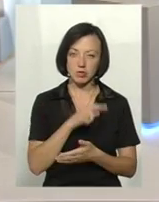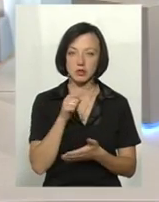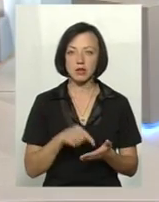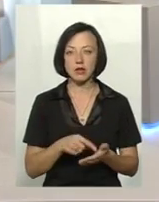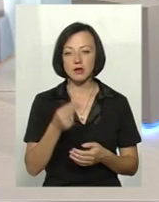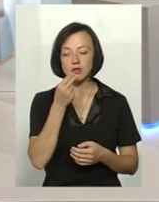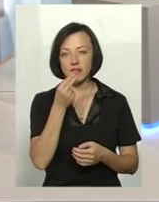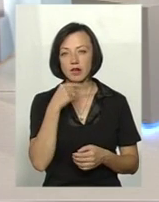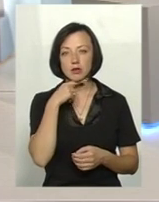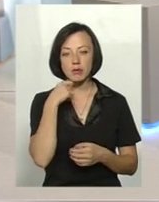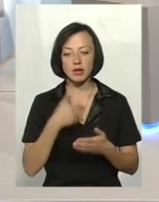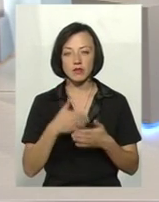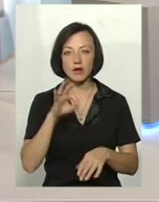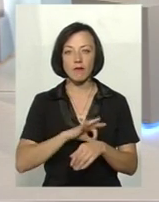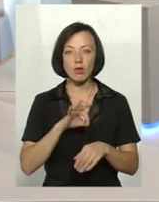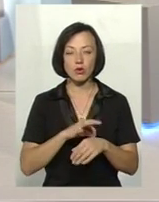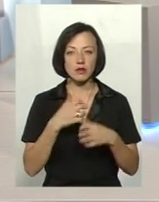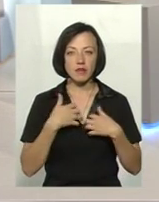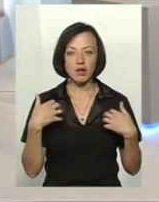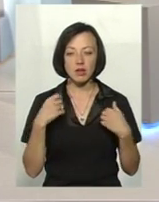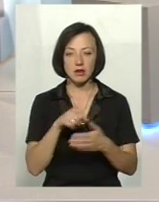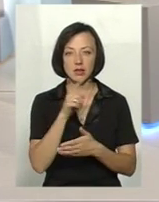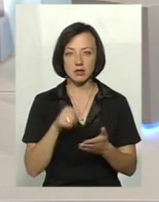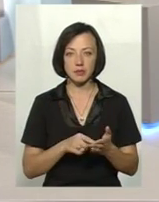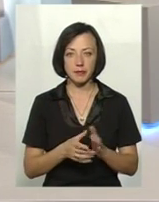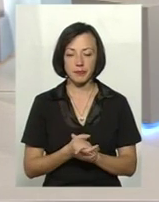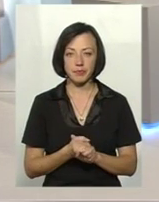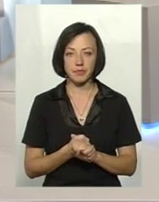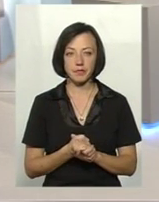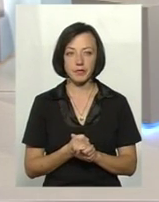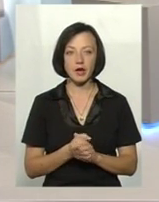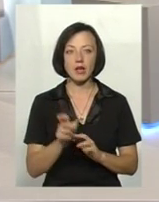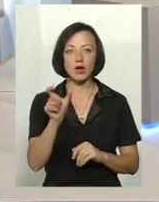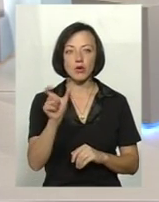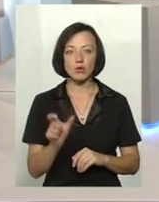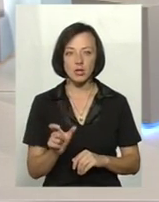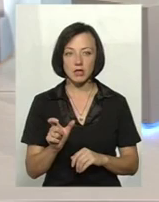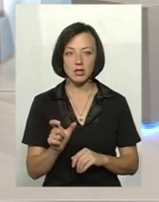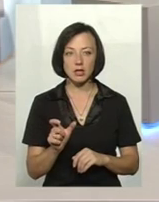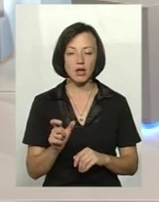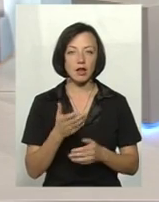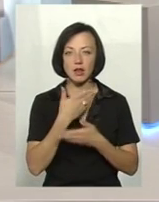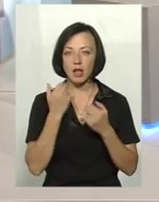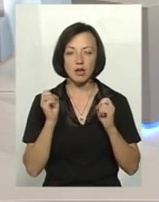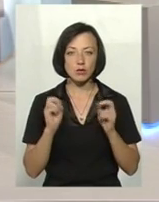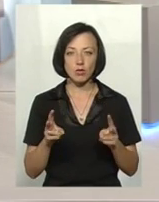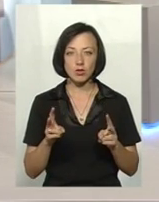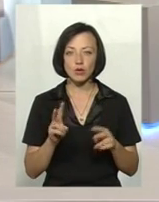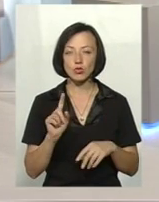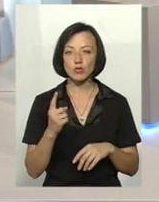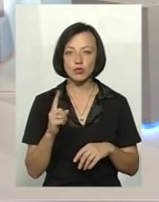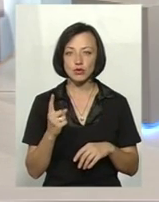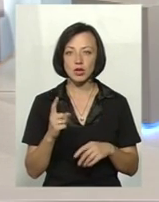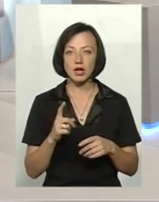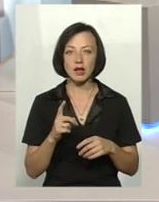Вживати м'ясо від хворої тварин. Наскільки це ризиковано людині? Люди не ризиковано, тому що людям